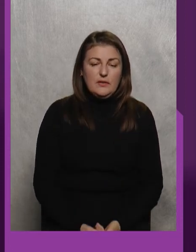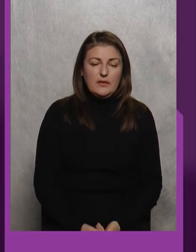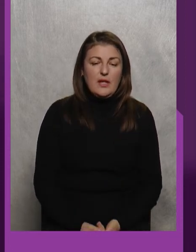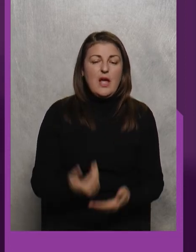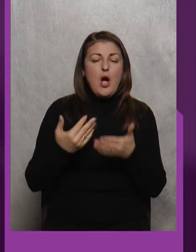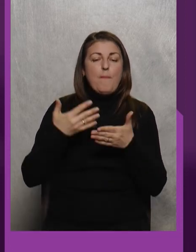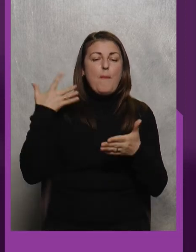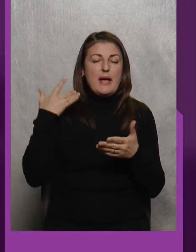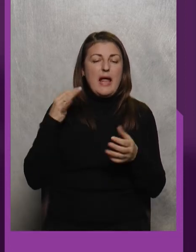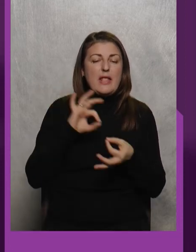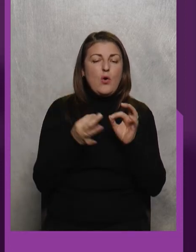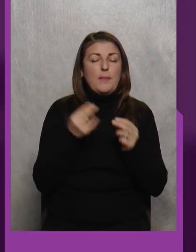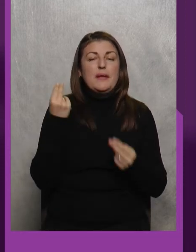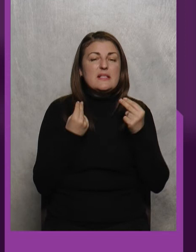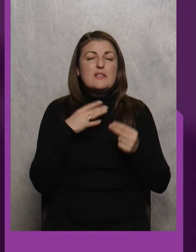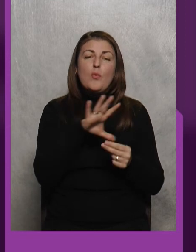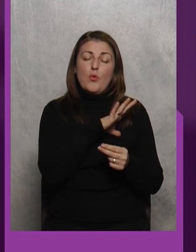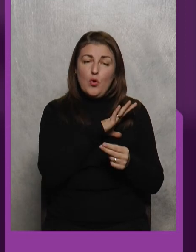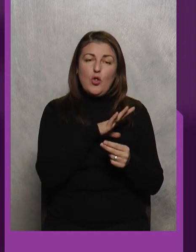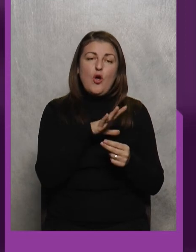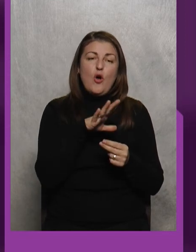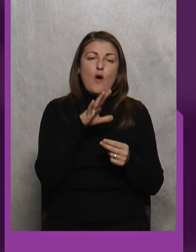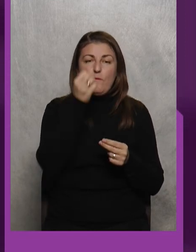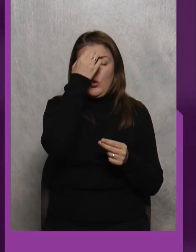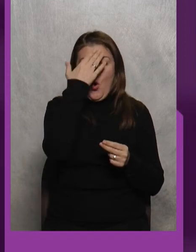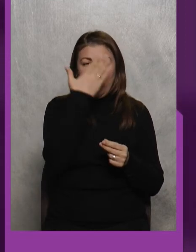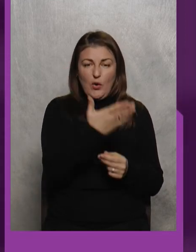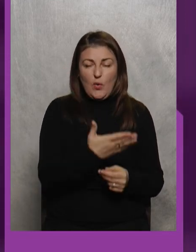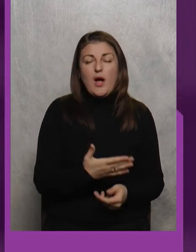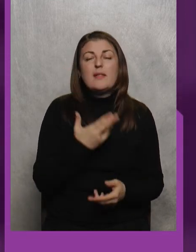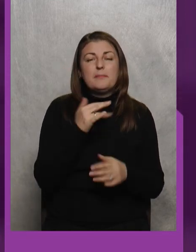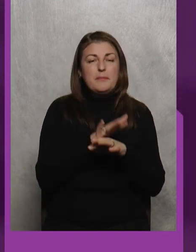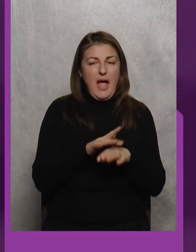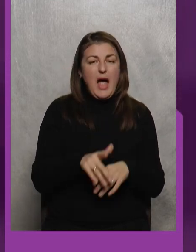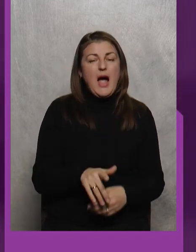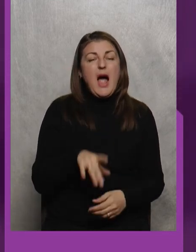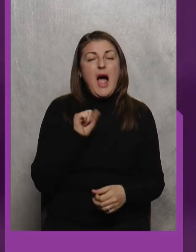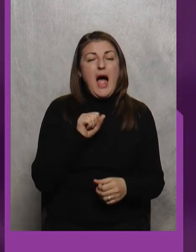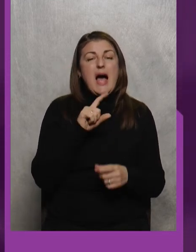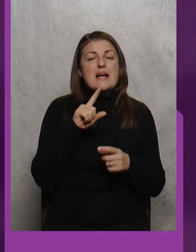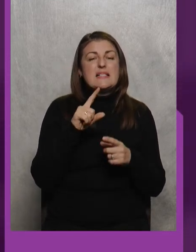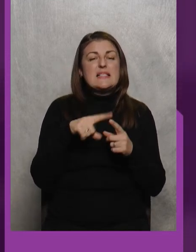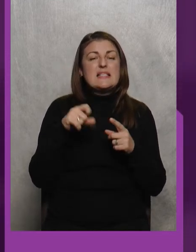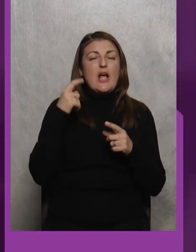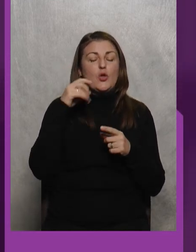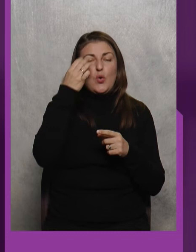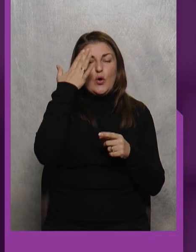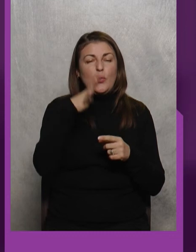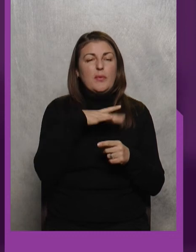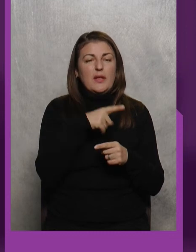попередній бійській ігри були в Токіо А, в Токіо, так, так, перепишу А, звук Токіо була в